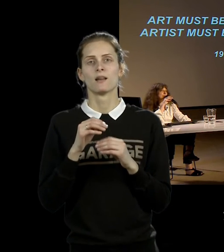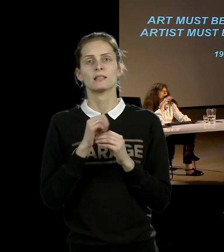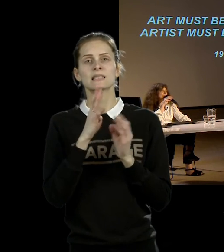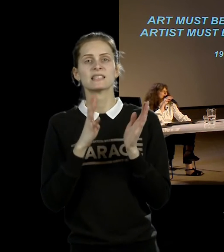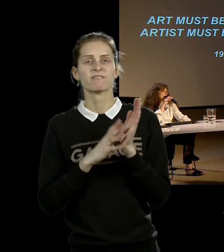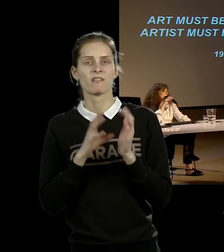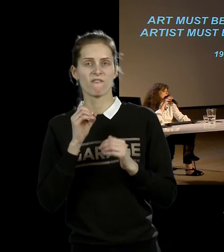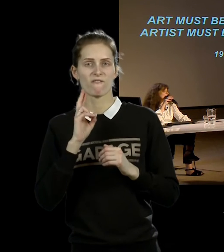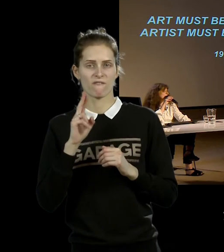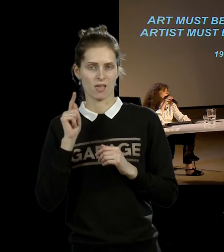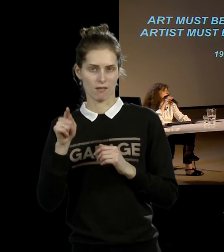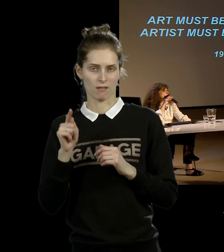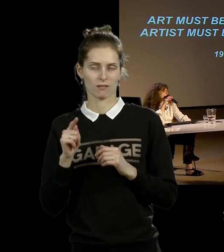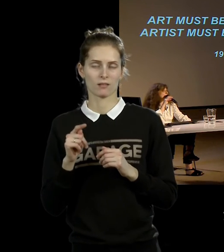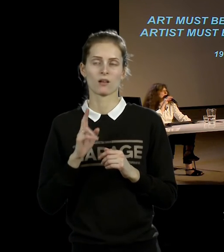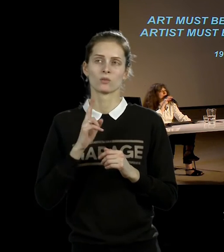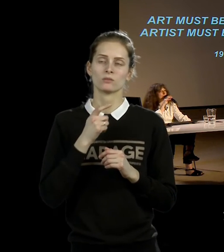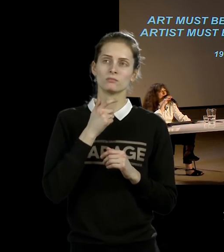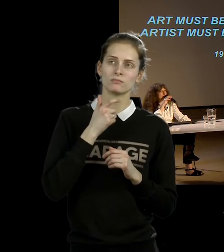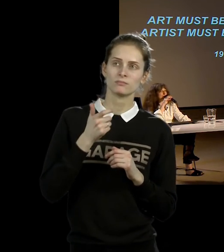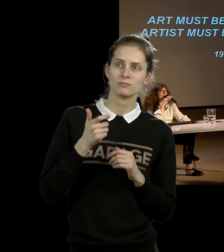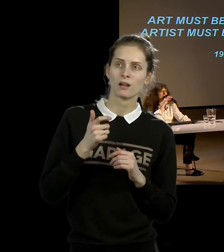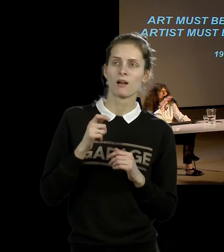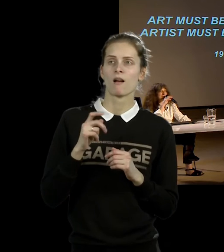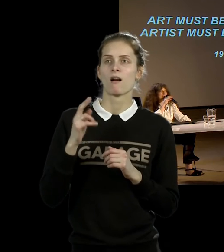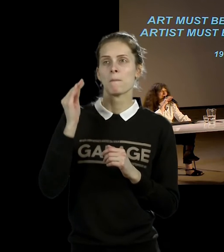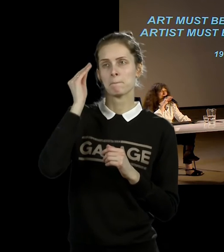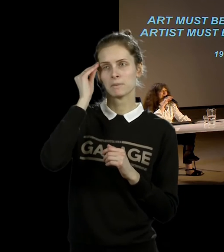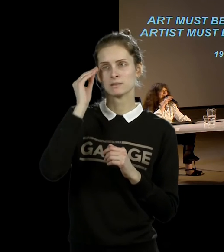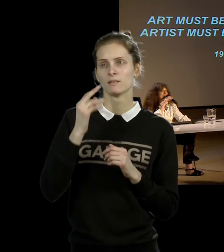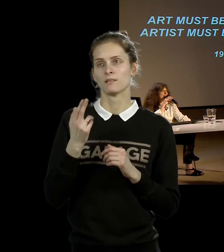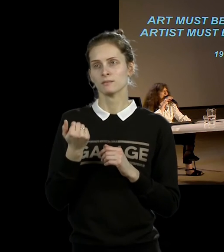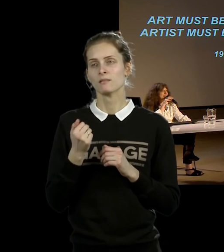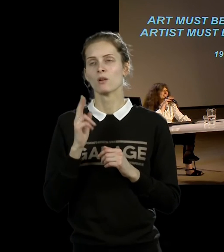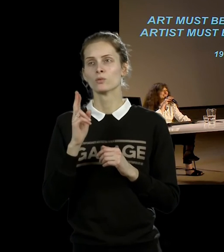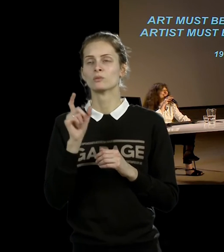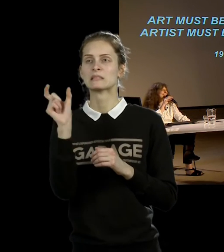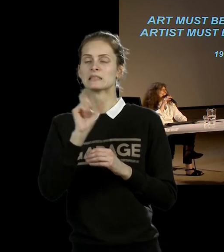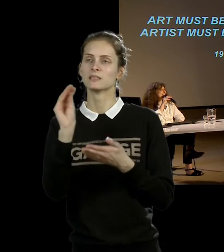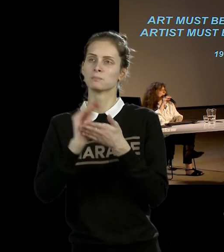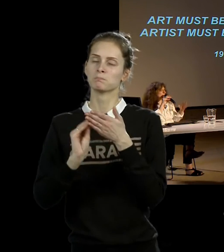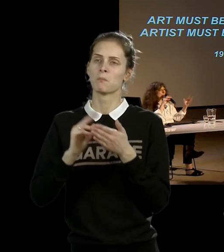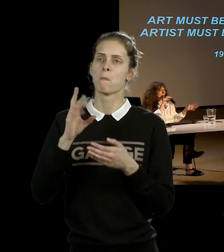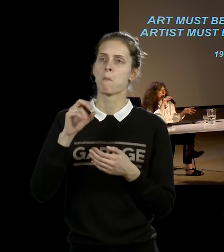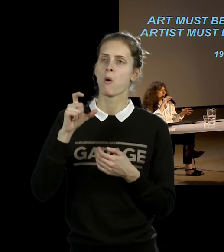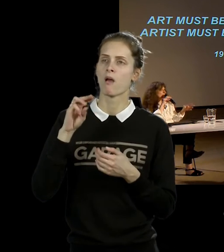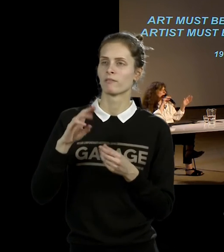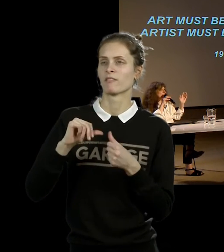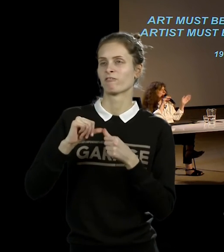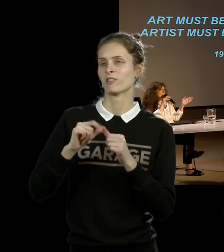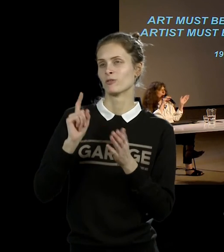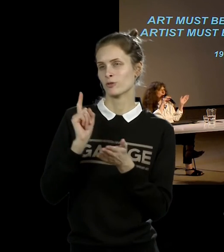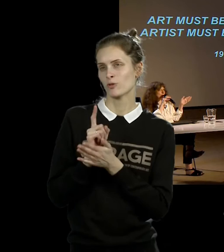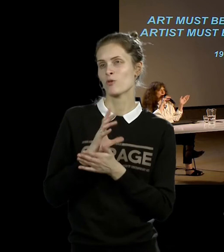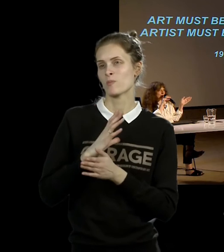и про то, что с точки зрения обывателя поэт должен быть всегда бедным, и это вызывало возмущение, он украл эту картину,